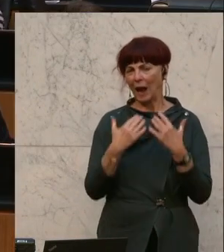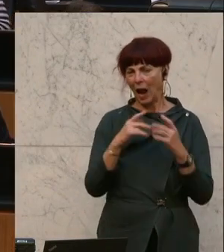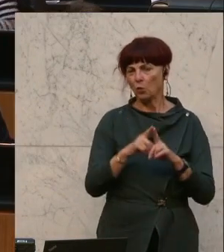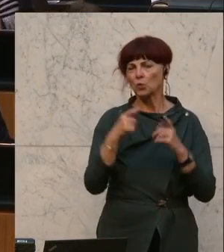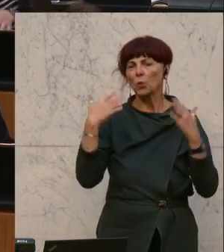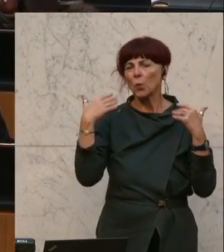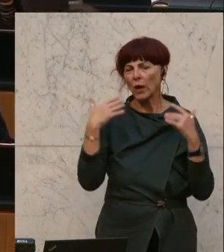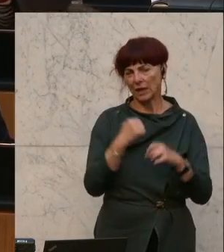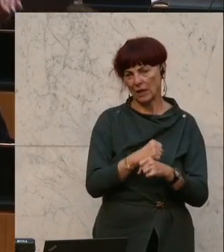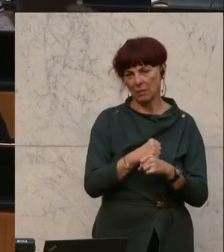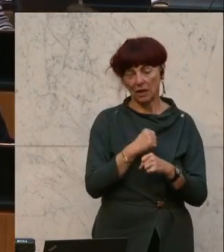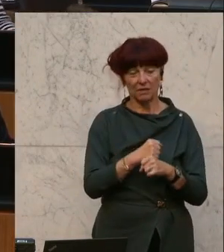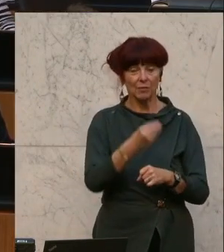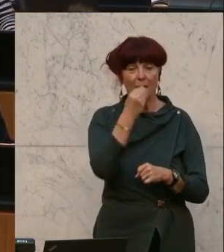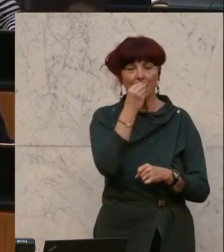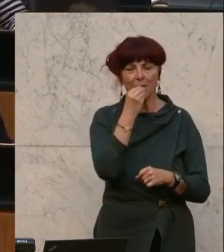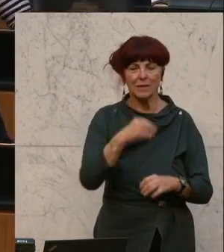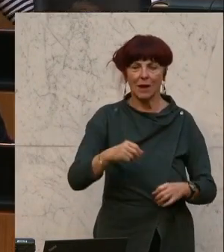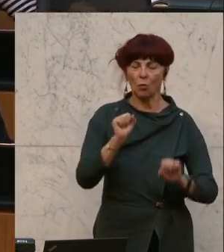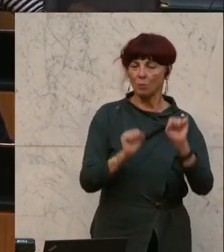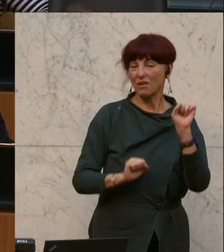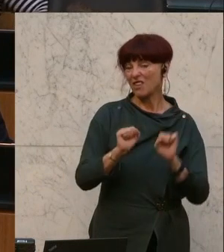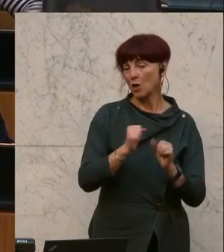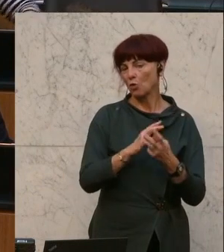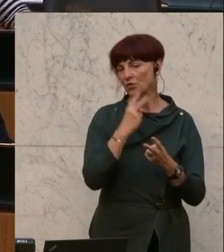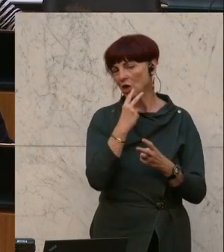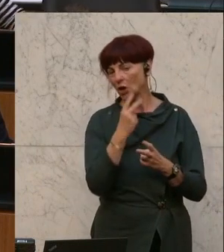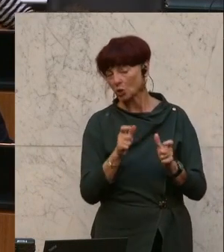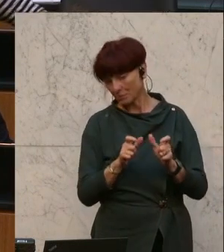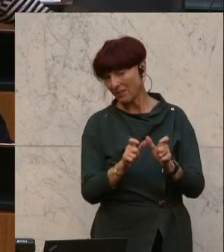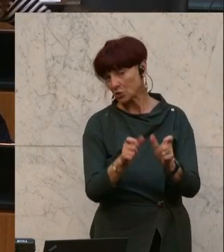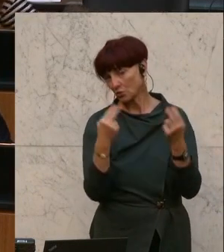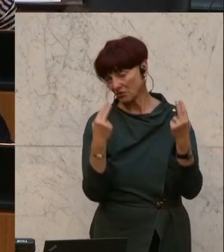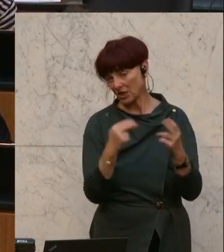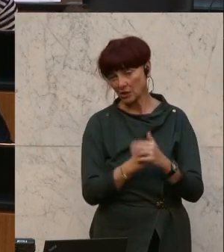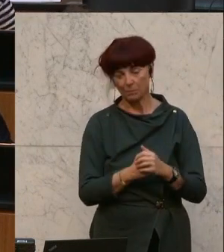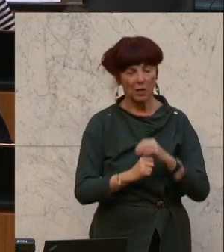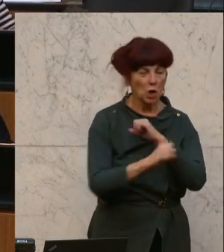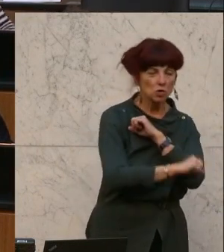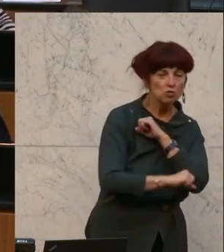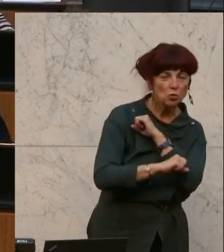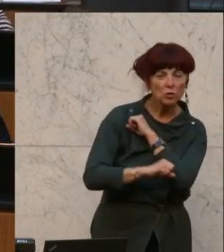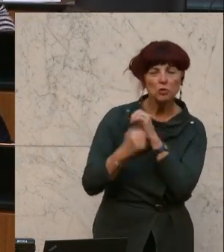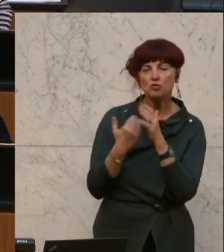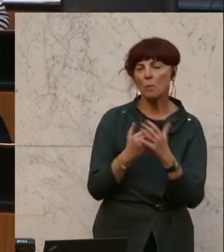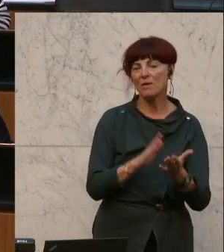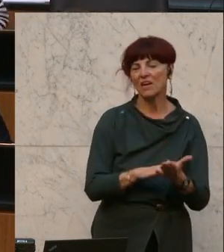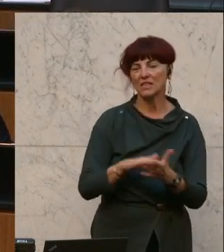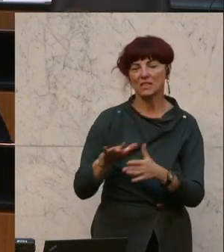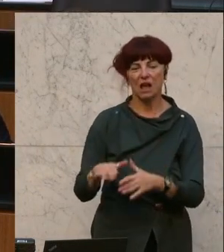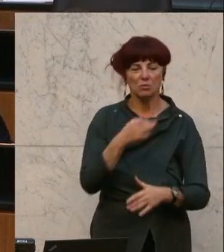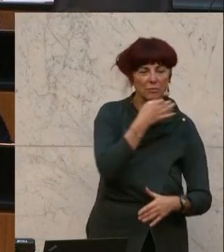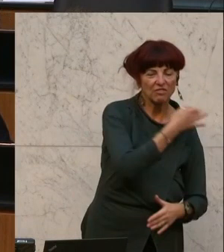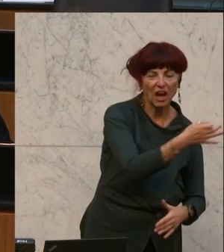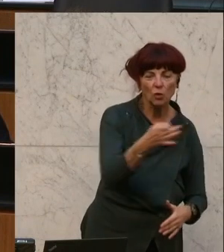Wie schaut es denn bei Ernährung und Bewegung aus? Eine ganz wichtige Sache bei der Prävention. Studien und Befragungen belegen, dass ca. 50 Prozent